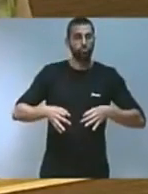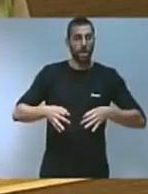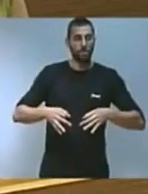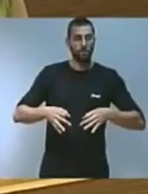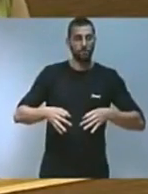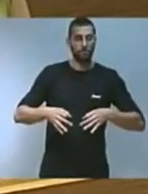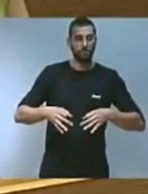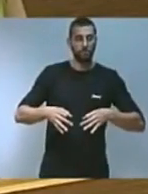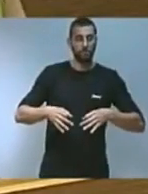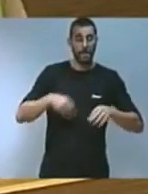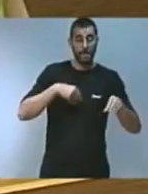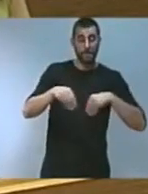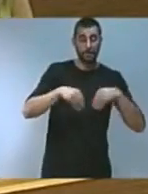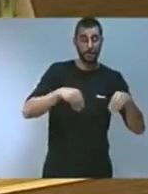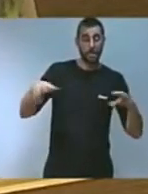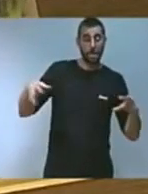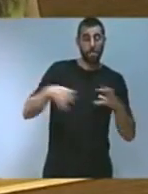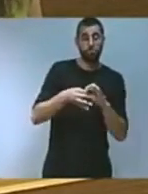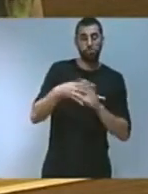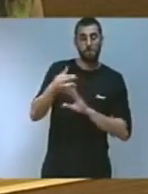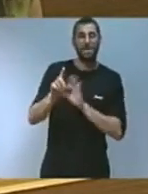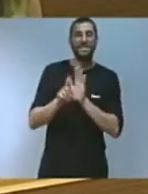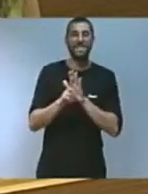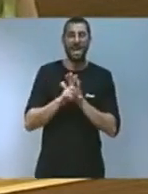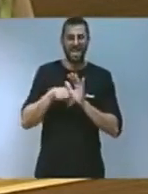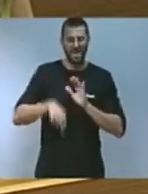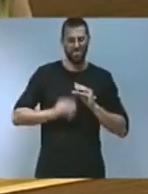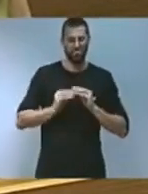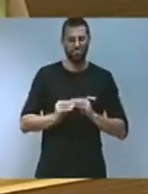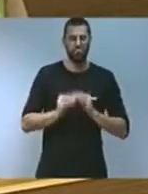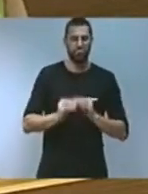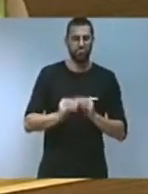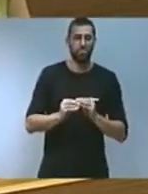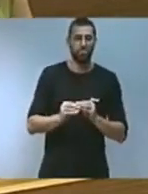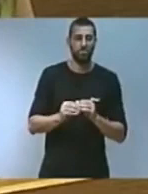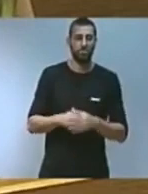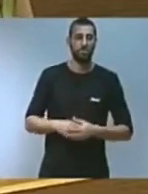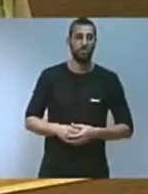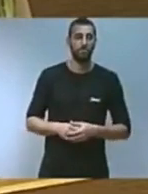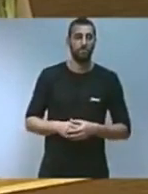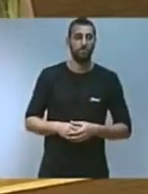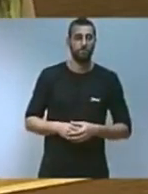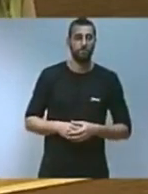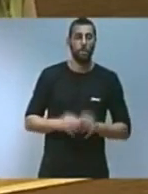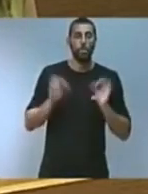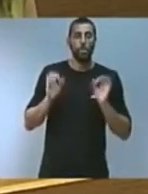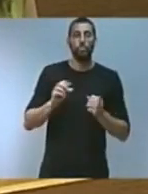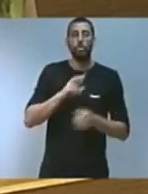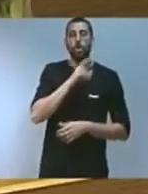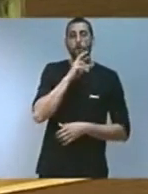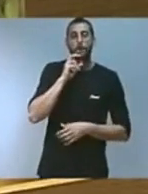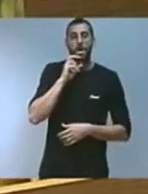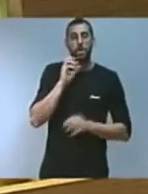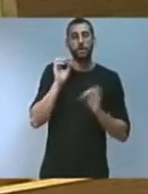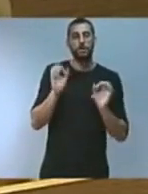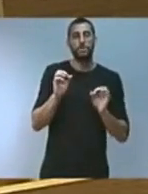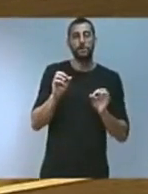'estratègia i de la pròpia llei que desenvoluparem, justa amb els principis d'implicació en la mitigació.